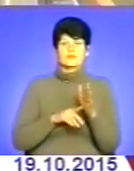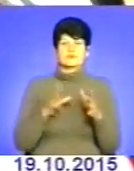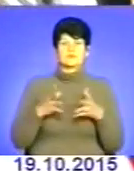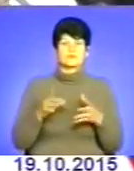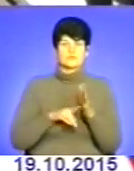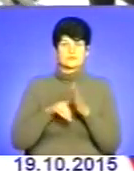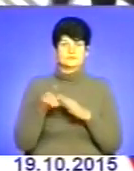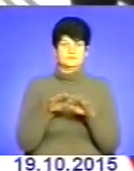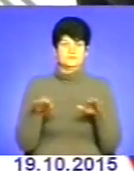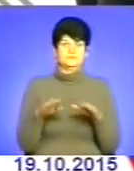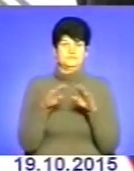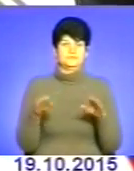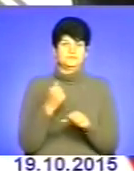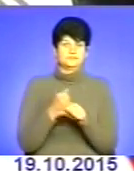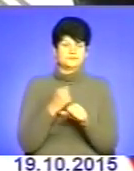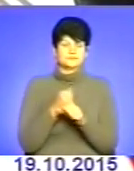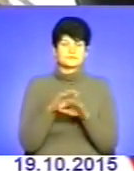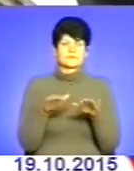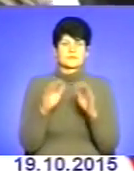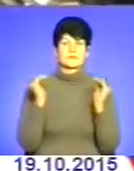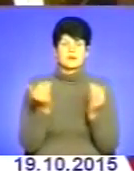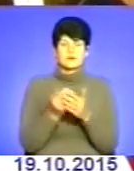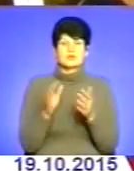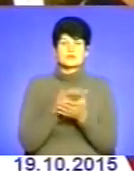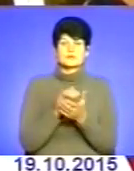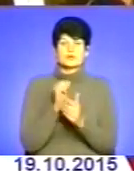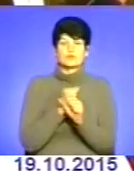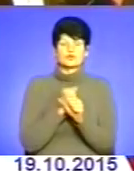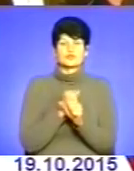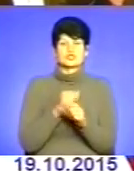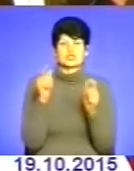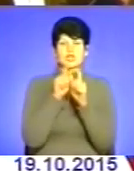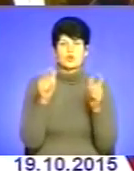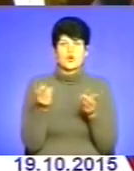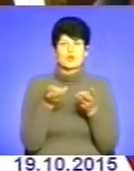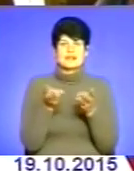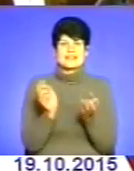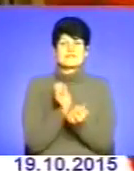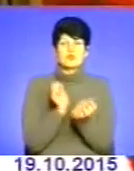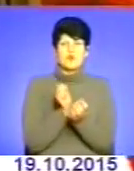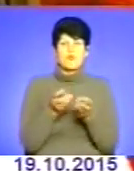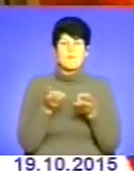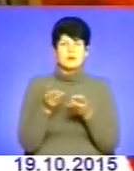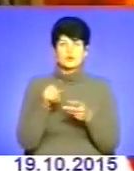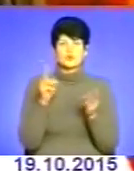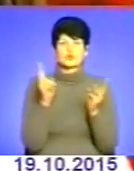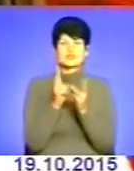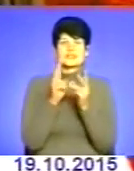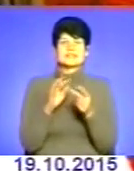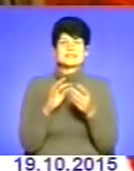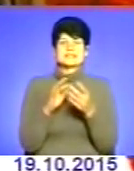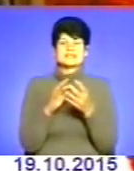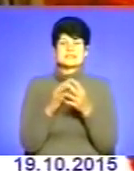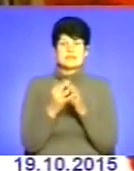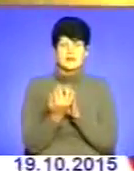Степан Барна ознайомився із роботою шкільної котельні на Твердому Палаві Тут його зустріли жителі селища,